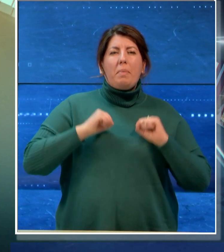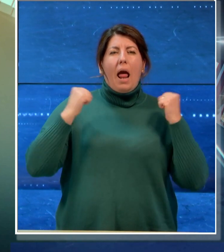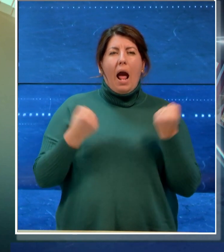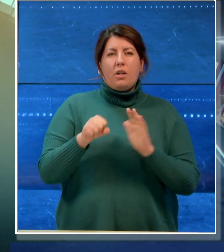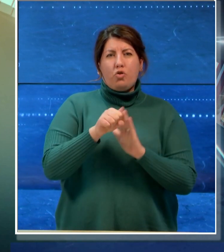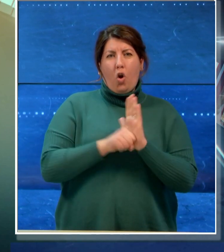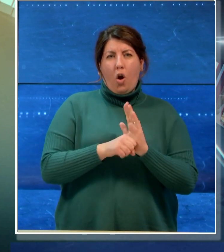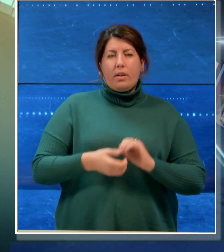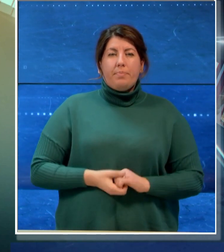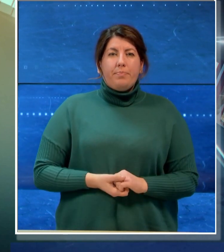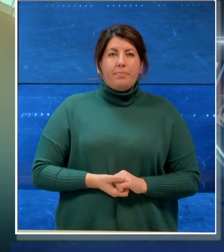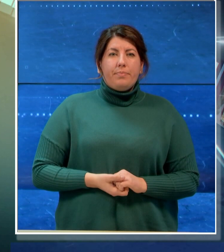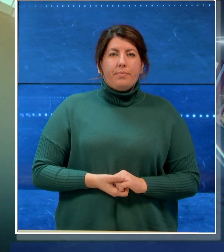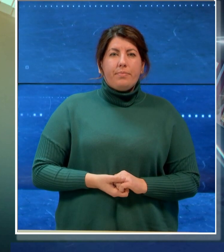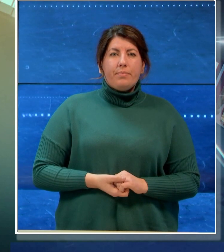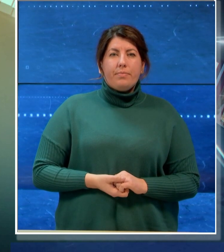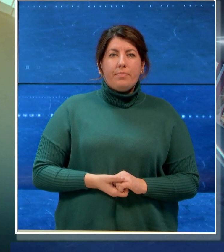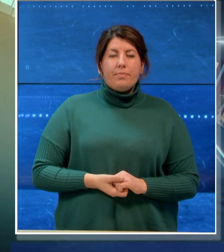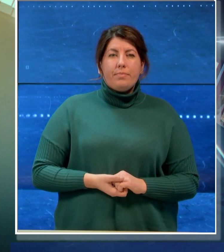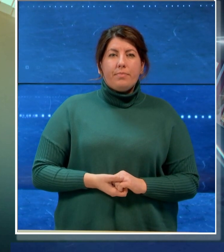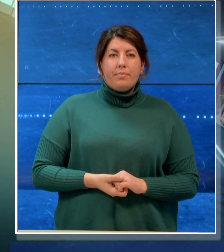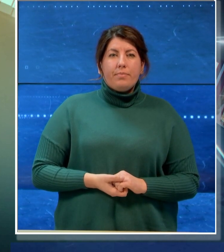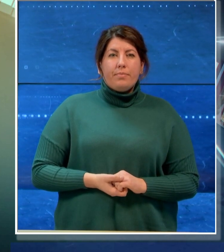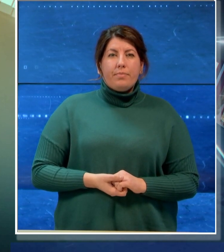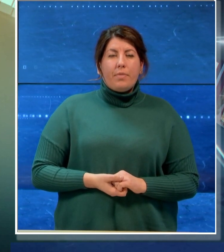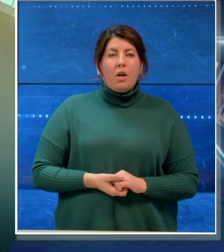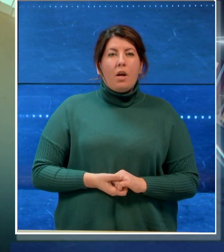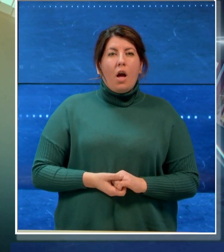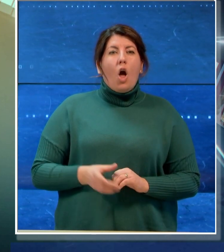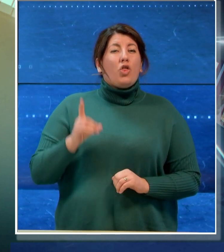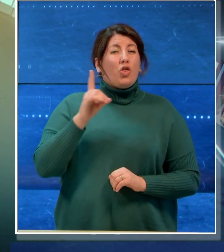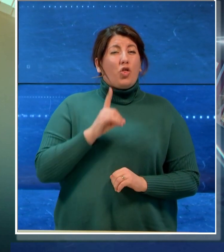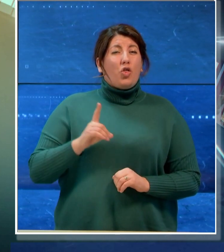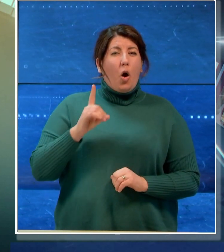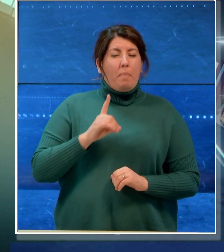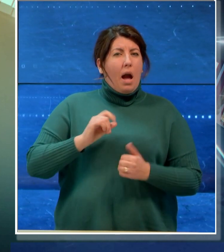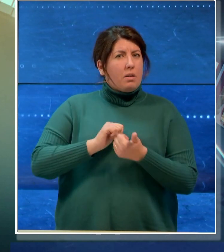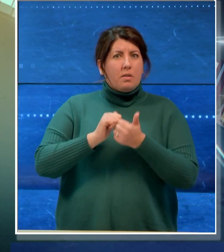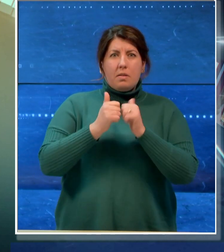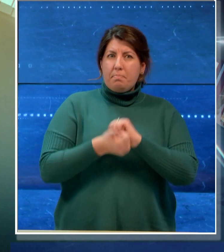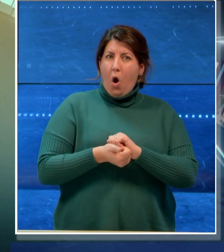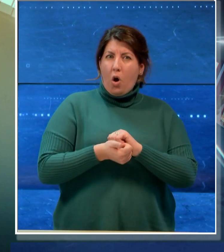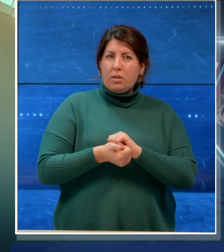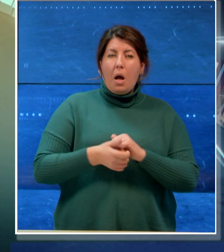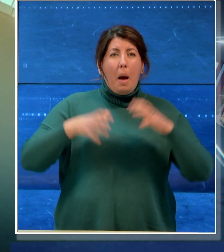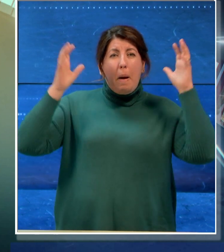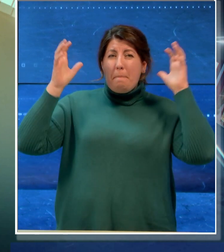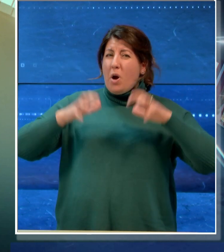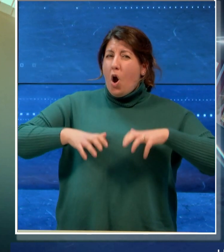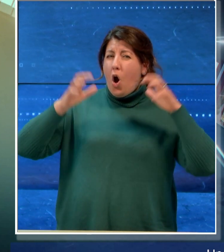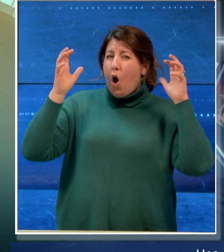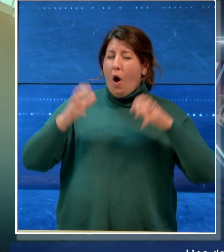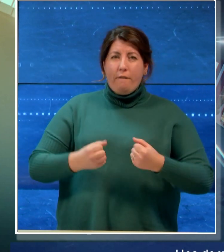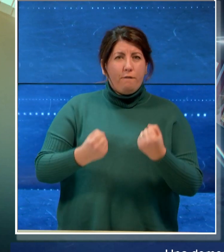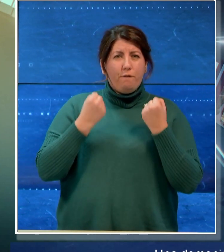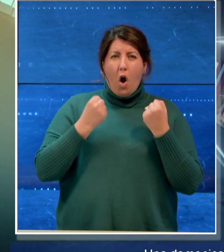storia una domenica all'insegna dello sport nonostante la pioggia a